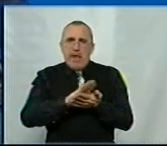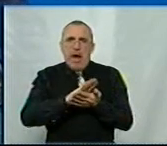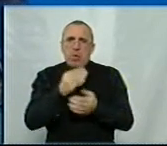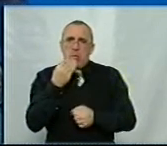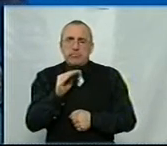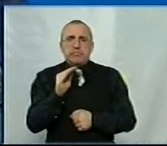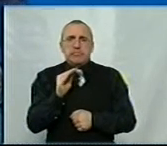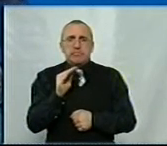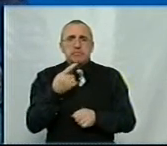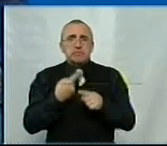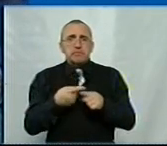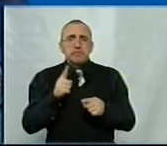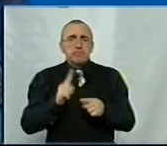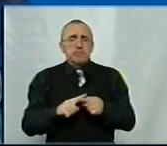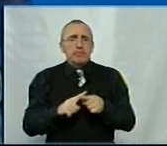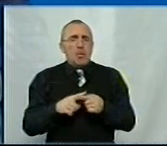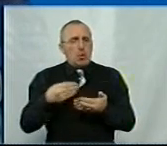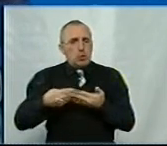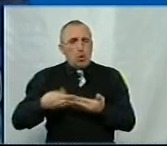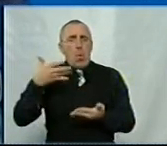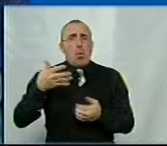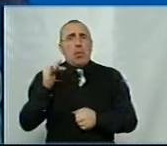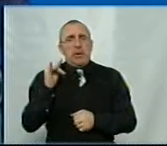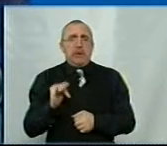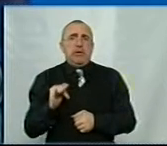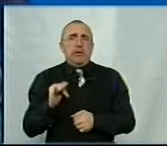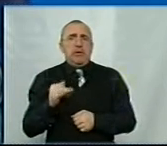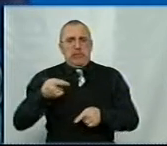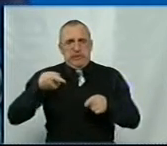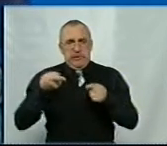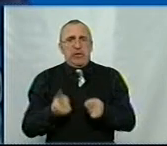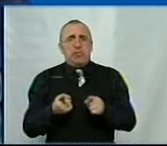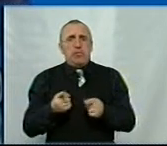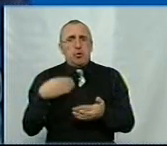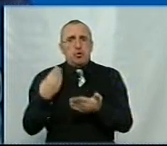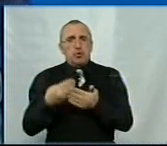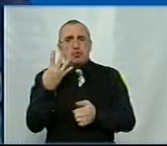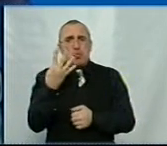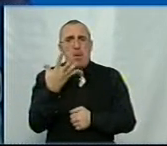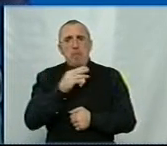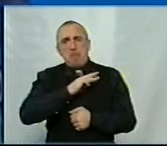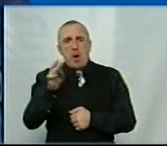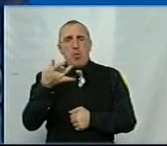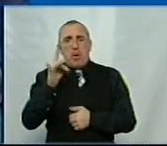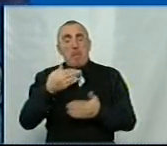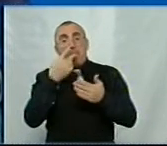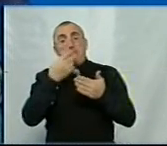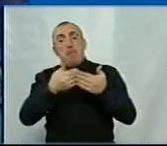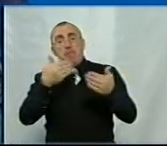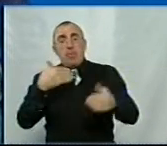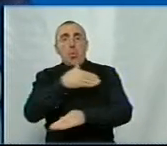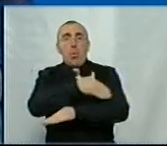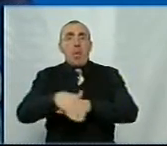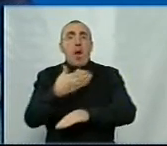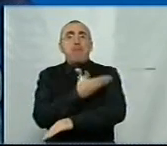це дорого. І, дійсно, сума в 45 мільйонів гривень передбачається. І вулиця